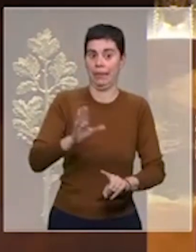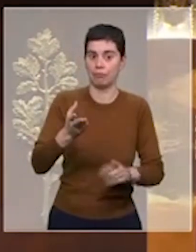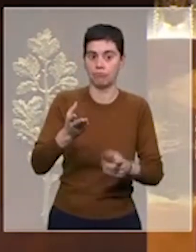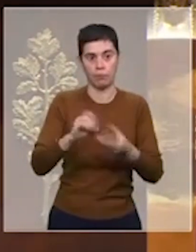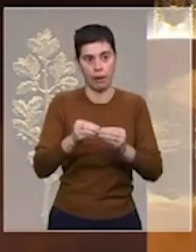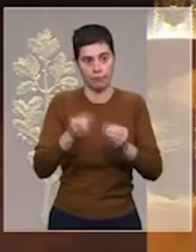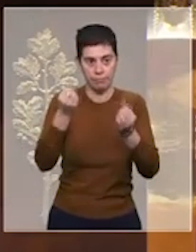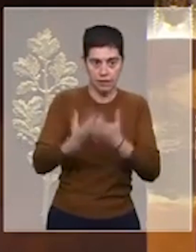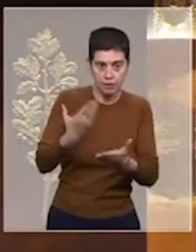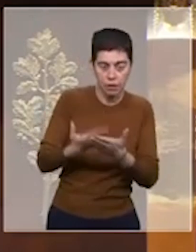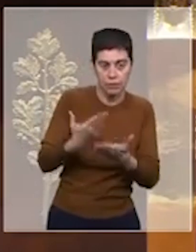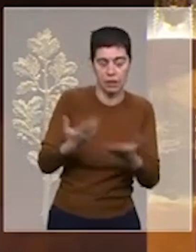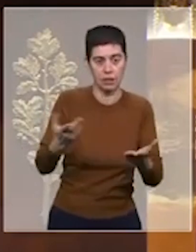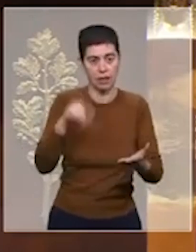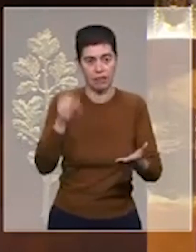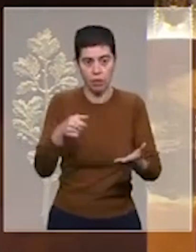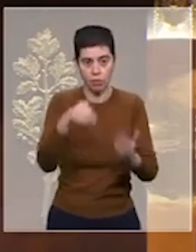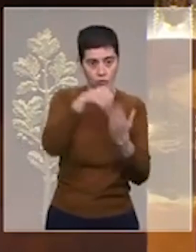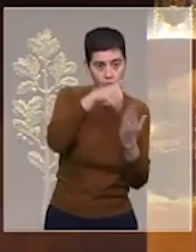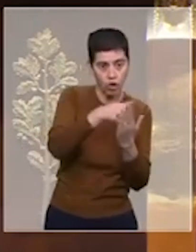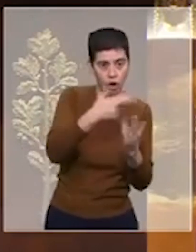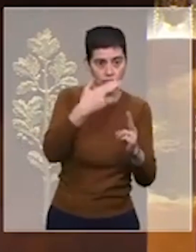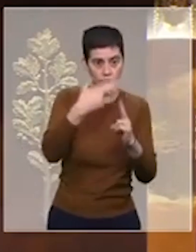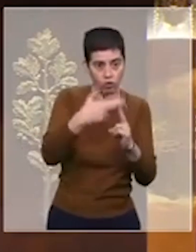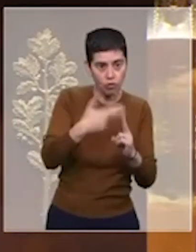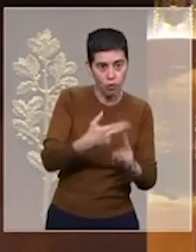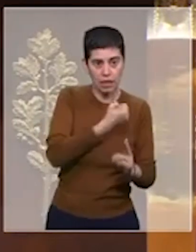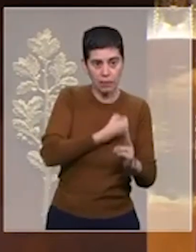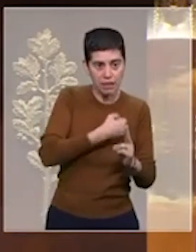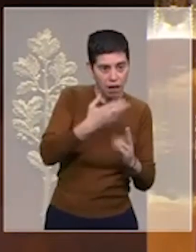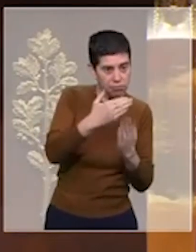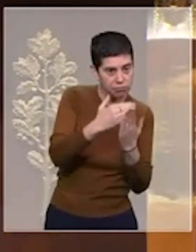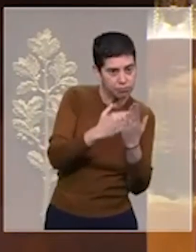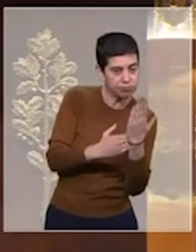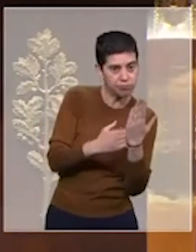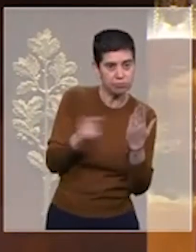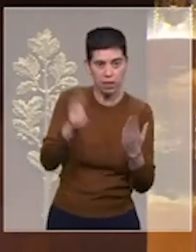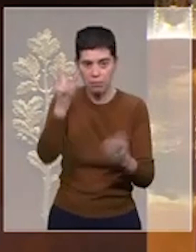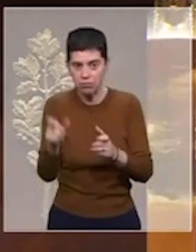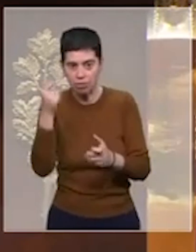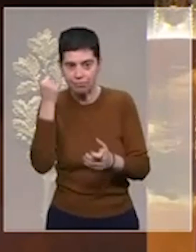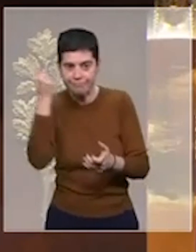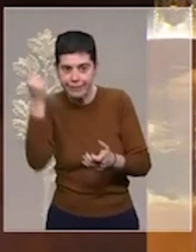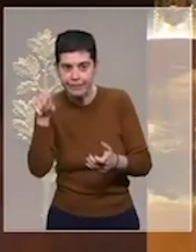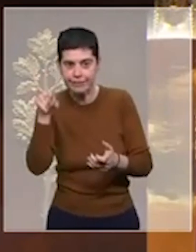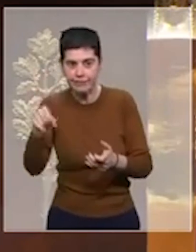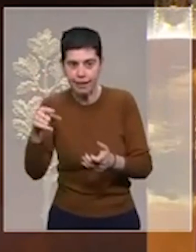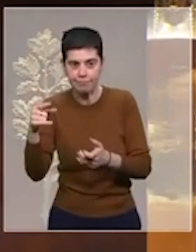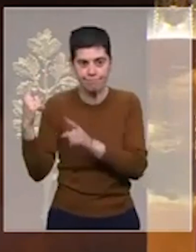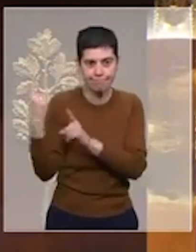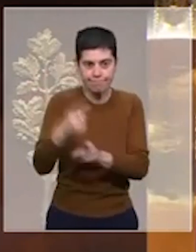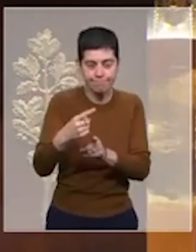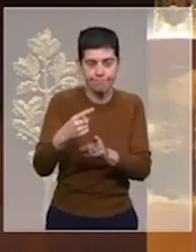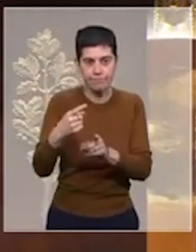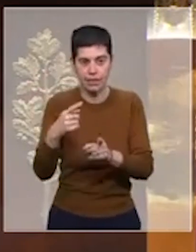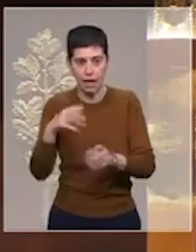chaque nom, chaque criminel dépit les idéologues de cette agression insensée jusqu'à ceux qui